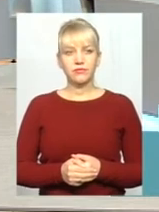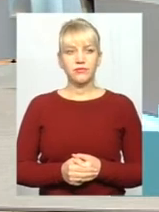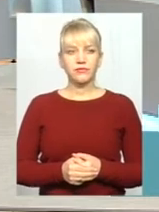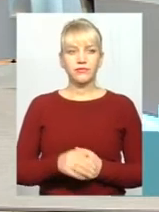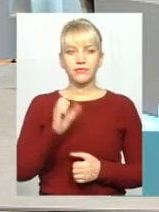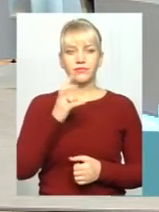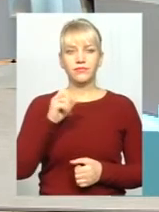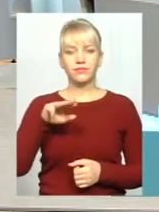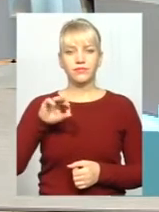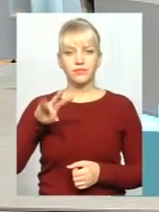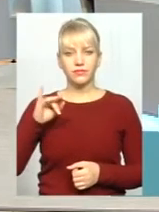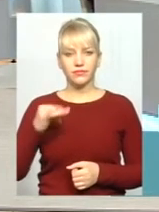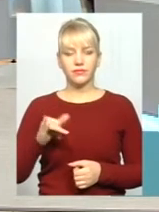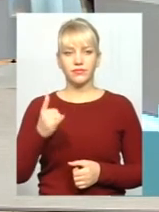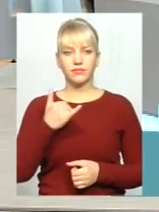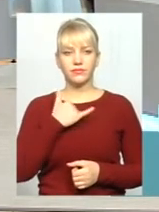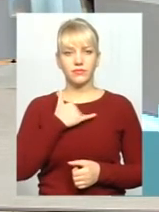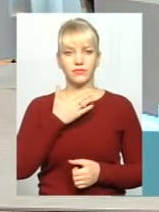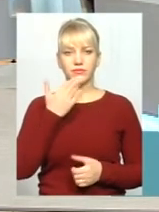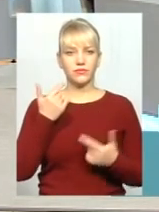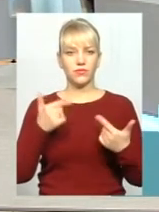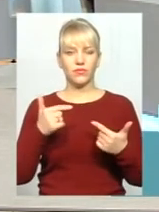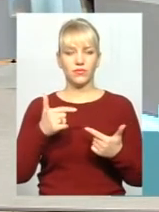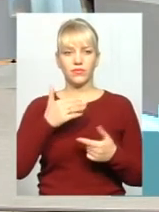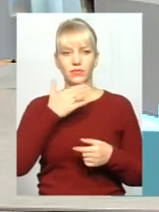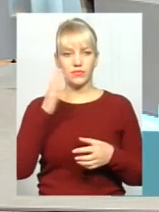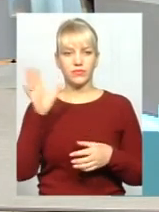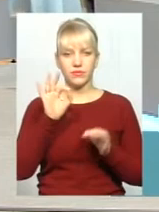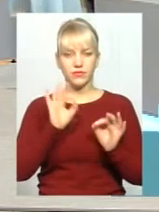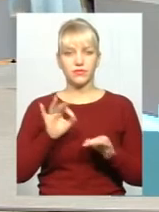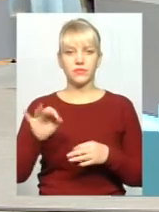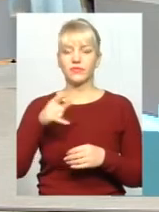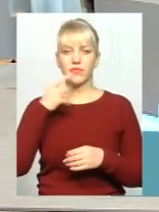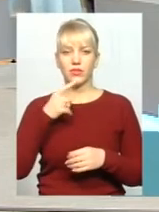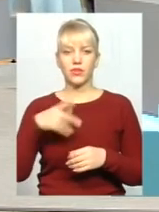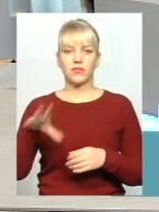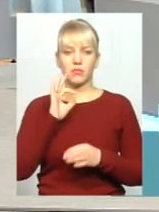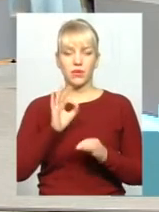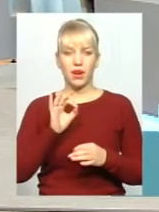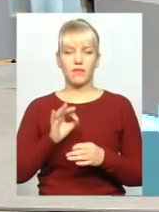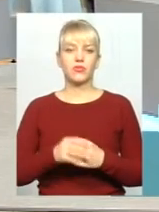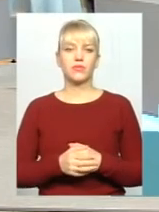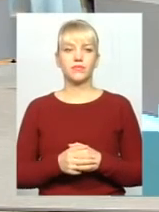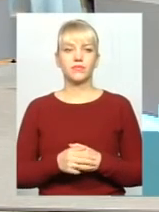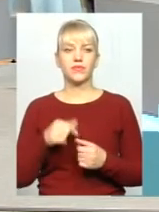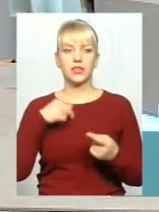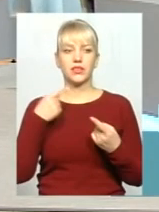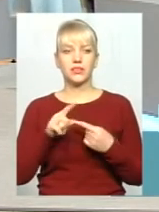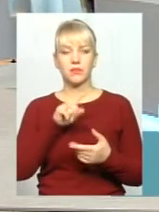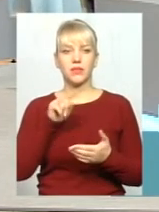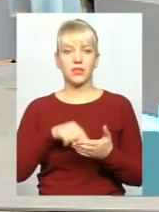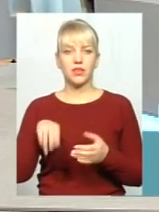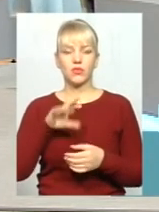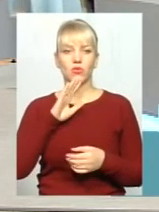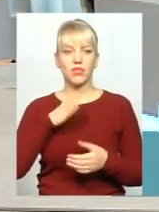Анатолій, в мене не так до гостів. Гості правильно говорять, і тут все трансують. В мене більше питання до цих